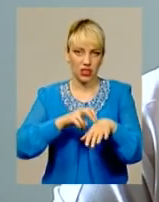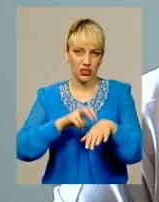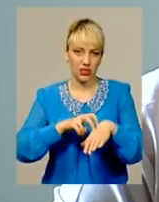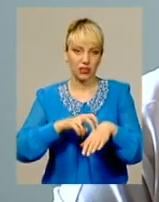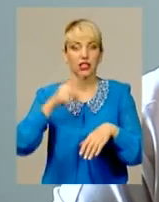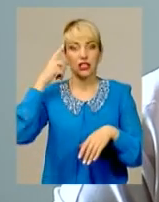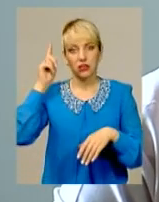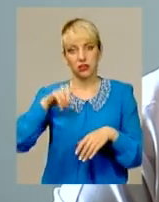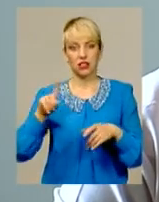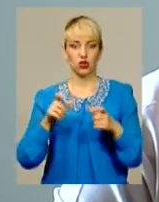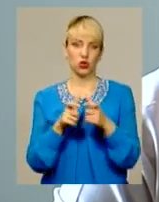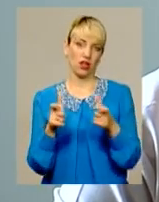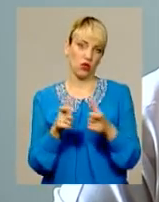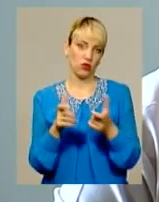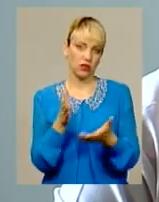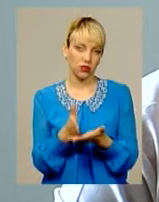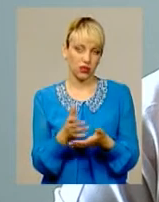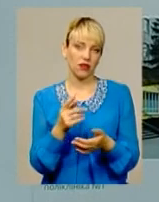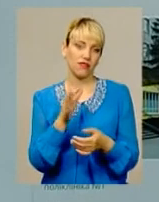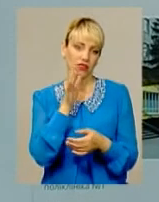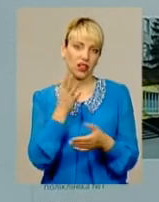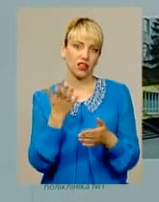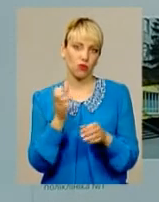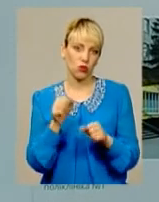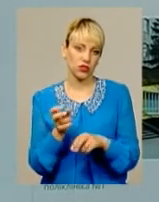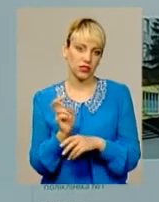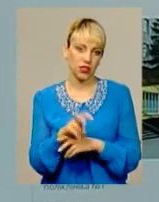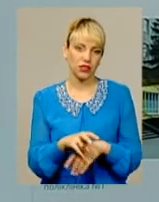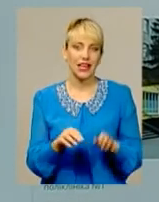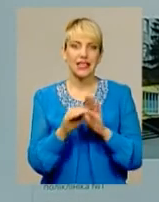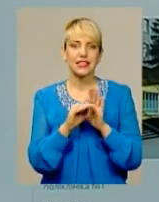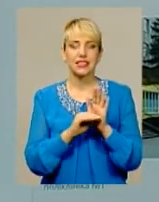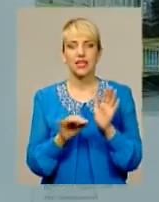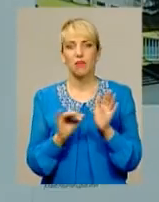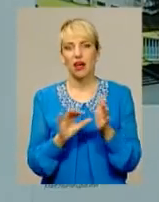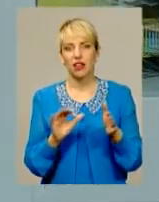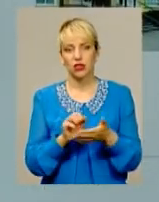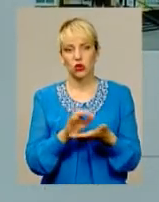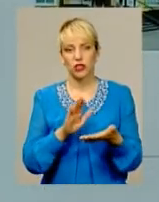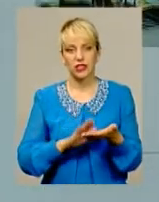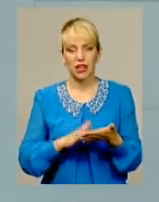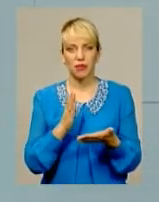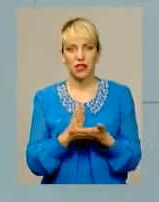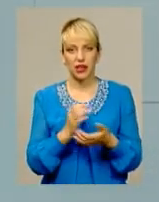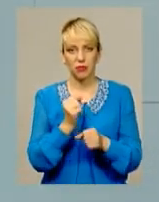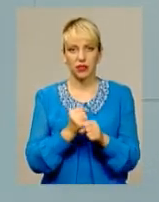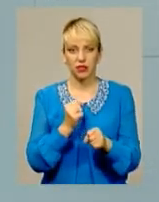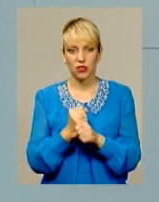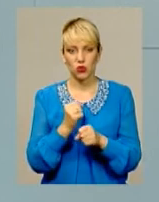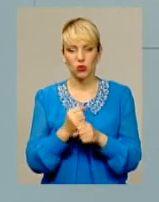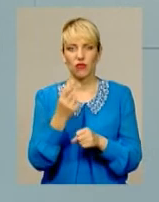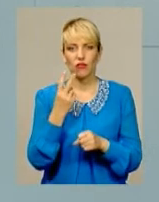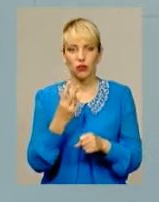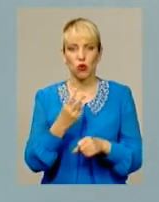знає, що приблизно в такий-то час вона може зайти. Система електронного запису наразі діє у двох поліклініках обласного центру.